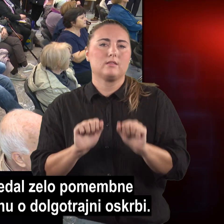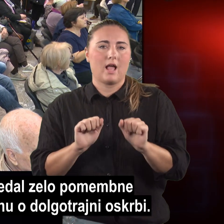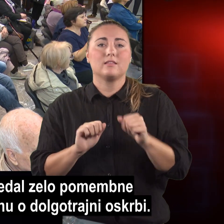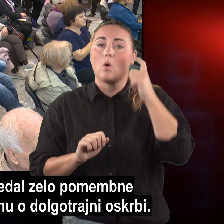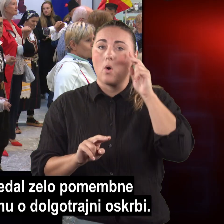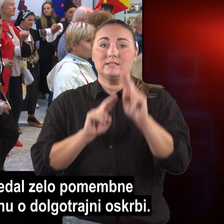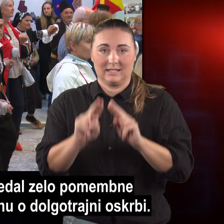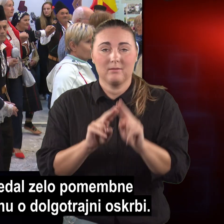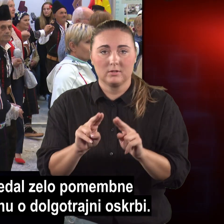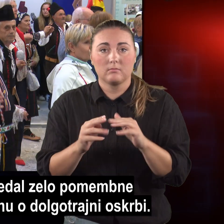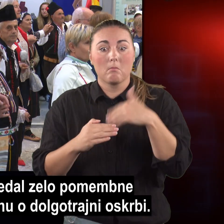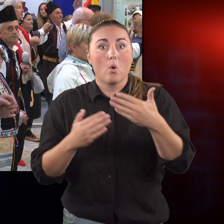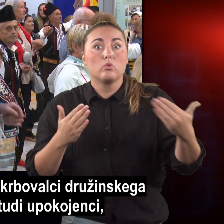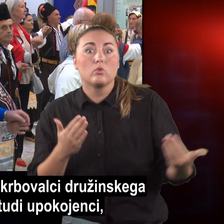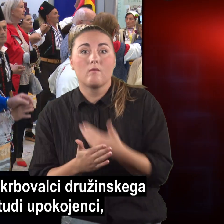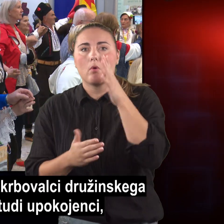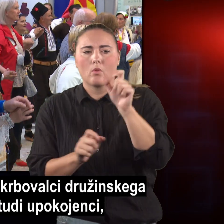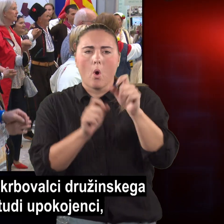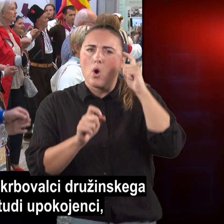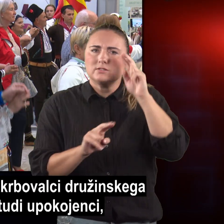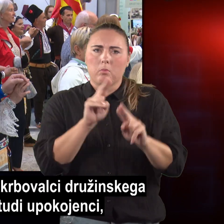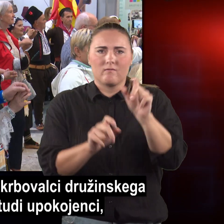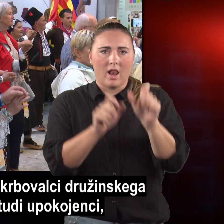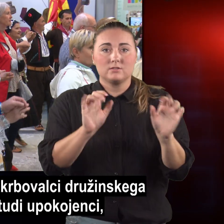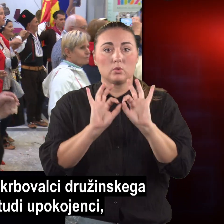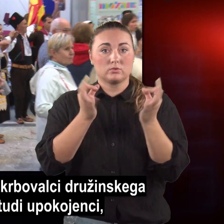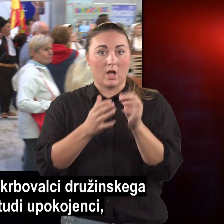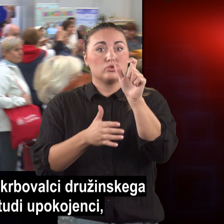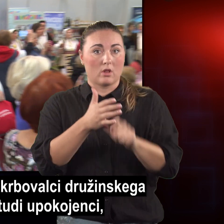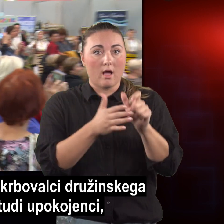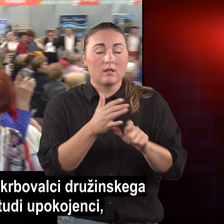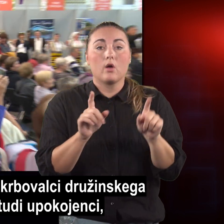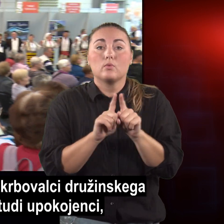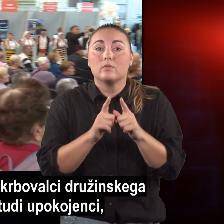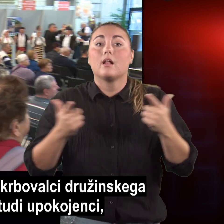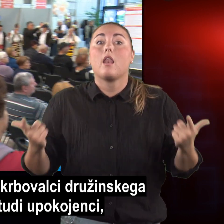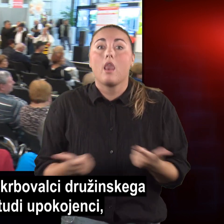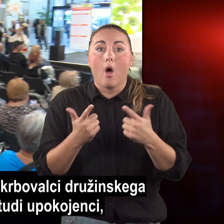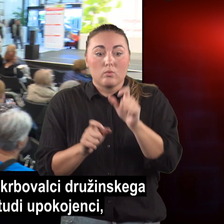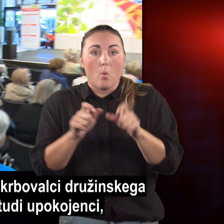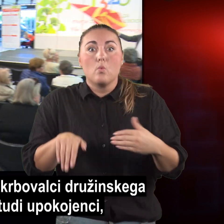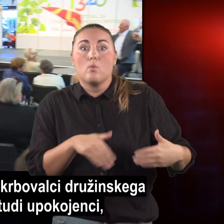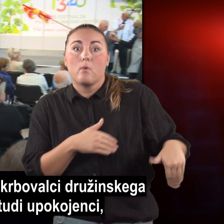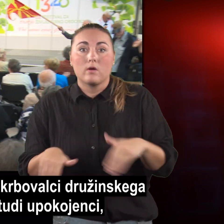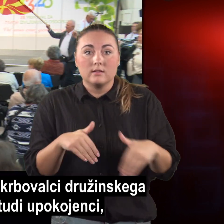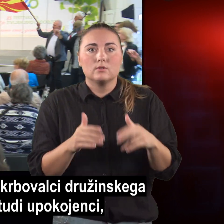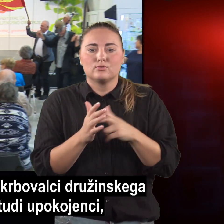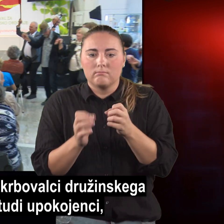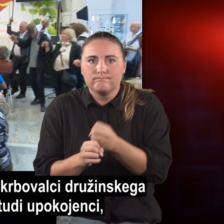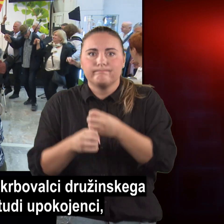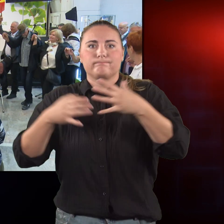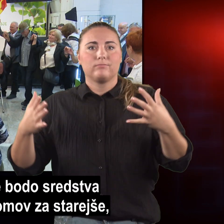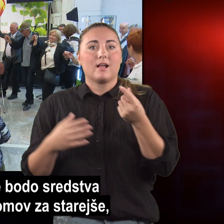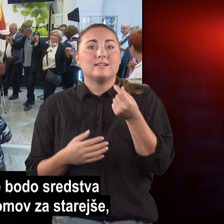o dolgotrajnjo skrbi. Po novem bodo oskrbovalci družinskega člana lahko tudi upokojenci.